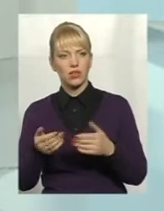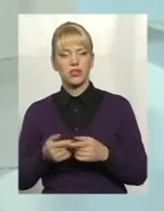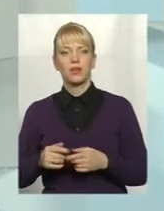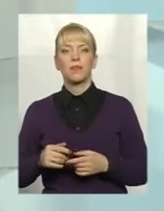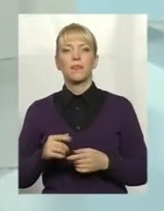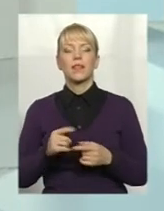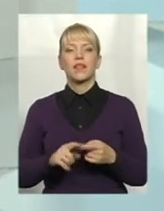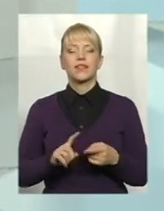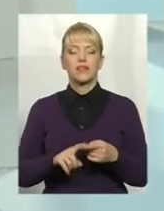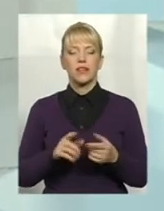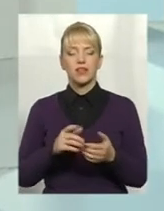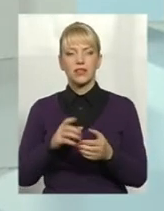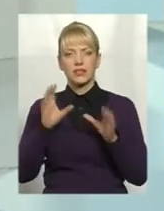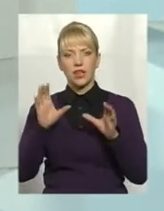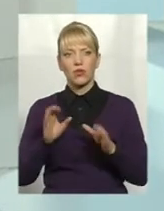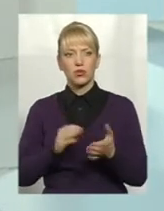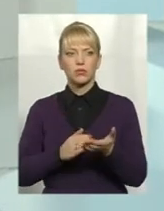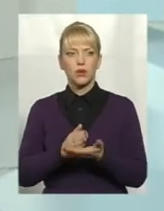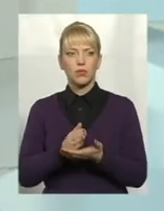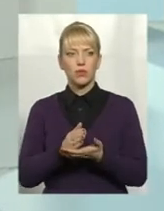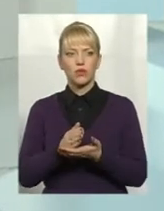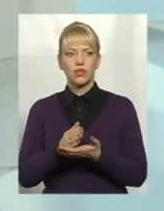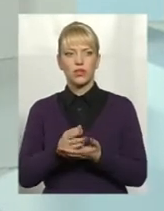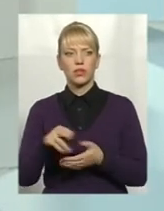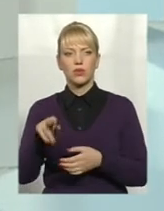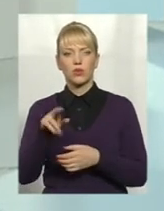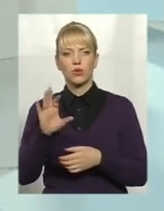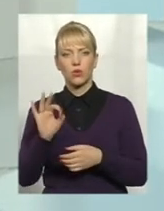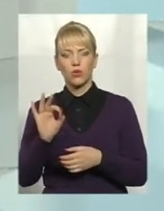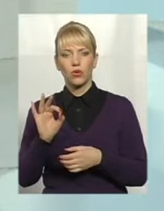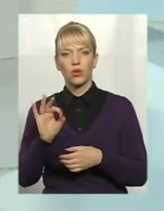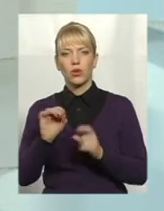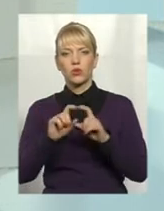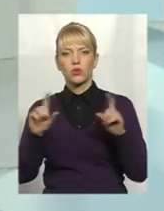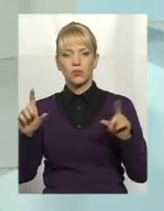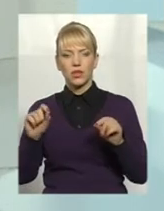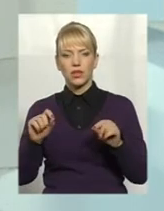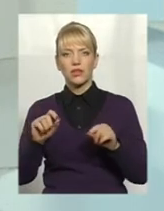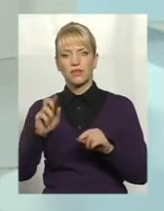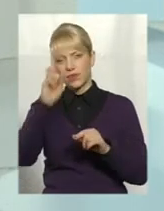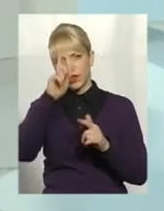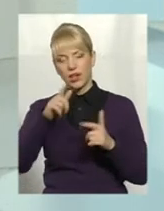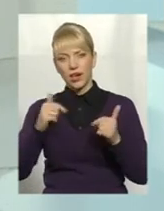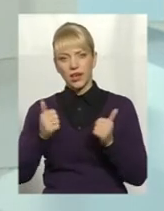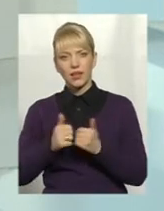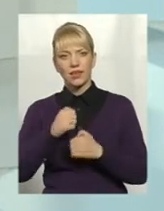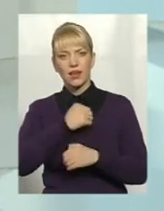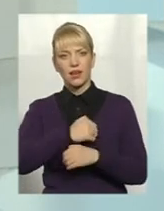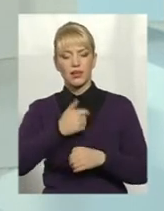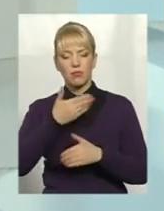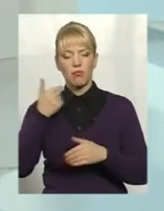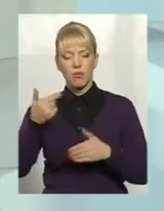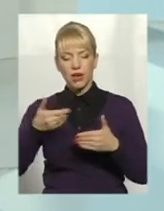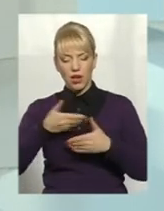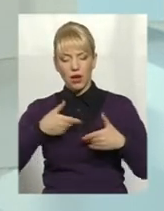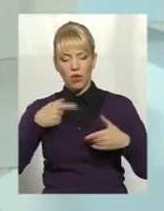суб'єктів країн-агресорів. До суб'єктів країн-агресорів. Він, ми кажемо про експорт.